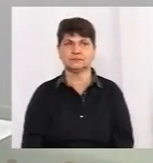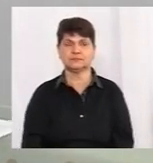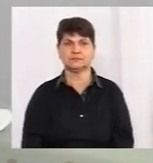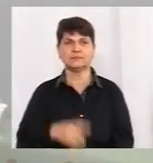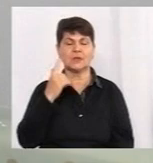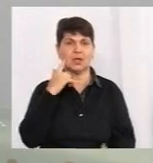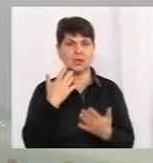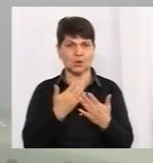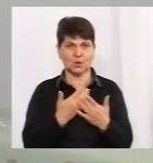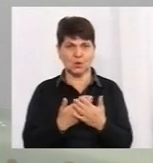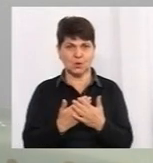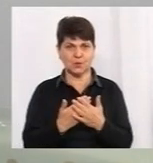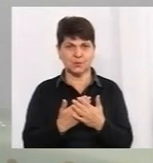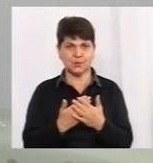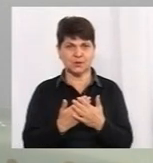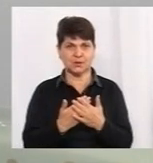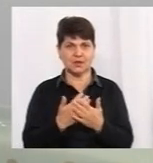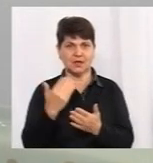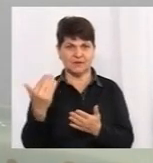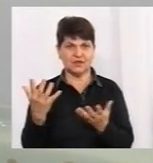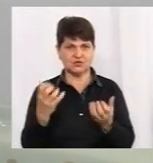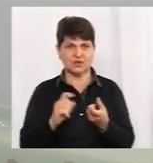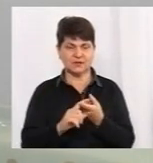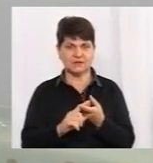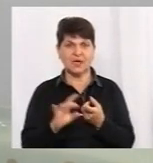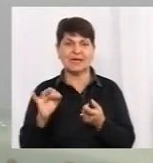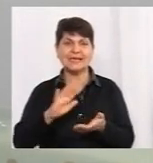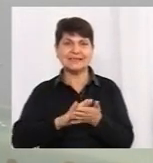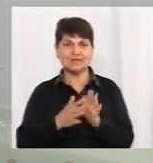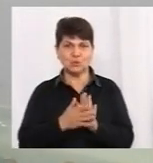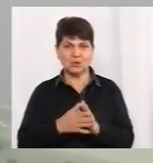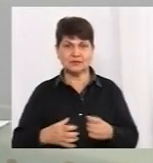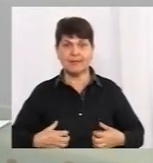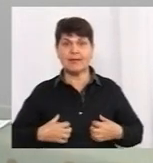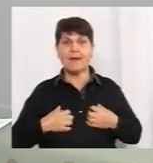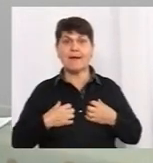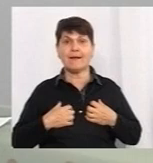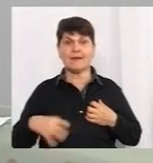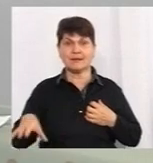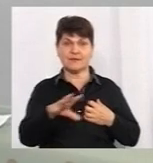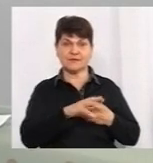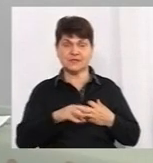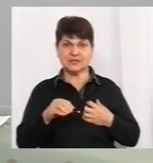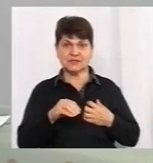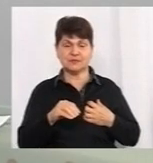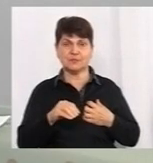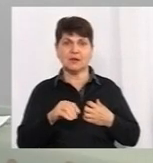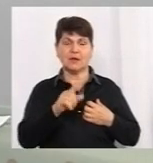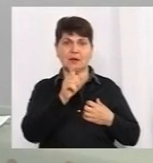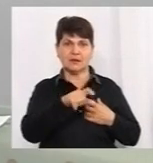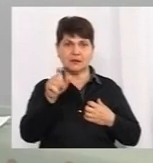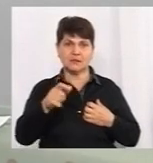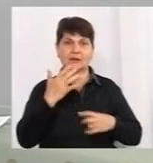Тобто, ви що з нами на зв'язку? Дезинфекцію і нав'язані тим. Так, інодем, людям